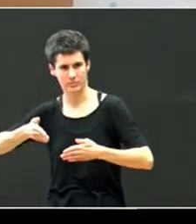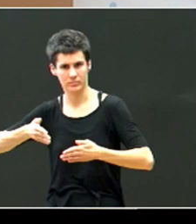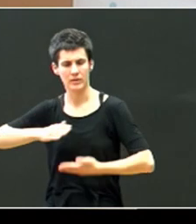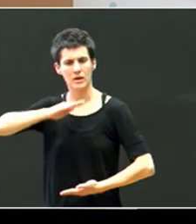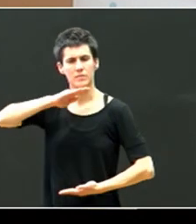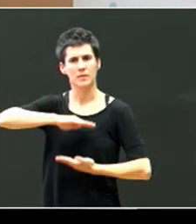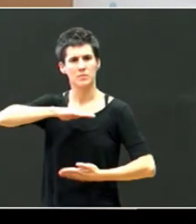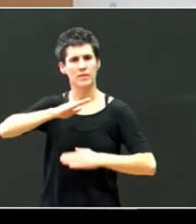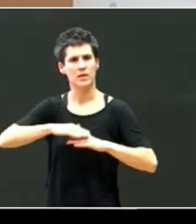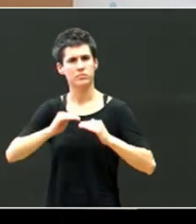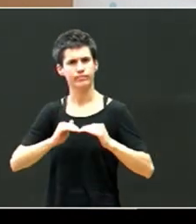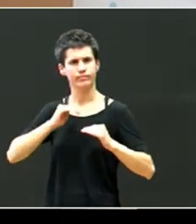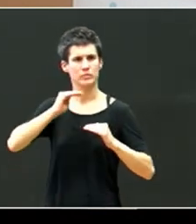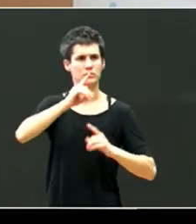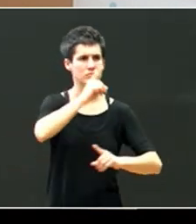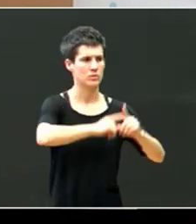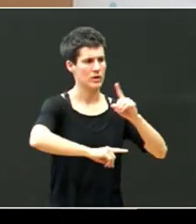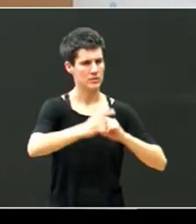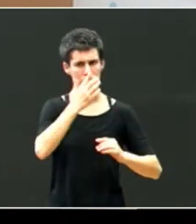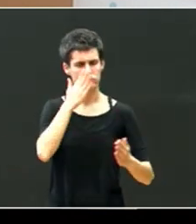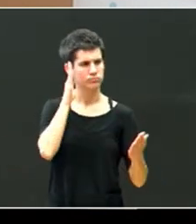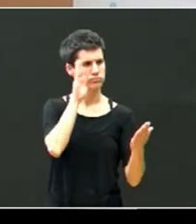errezilentziarako, duten, gaitxasuna,